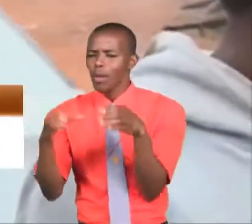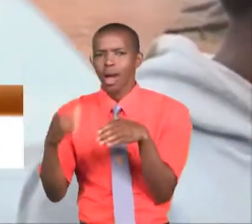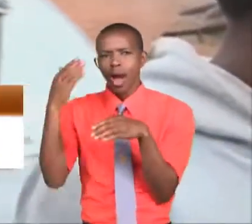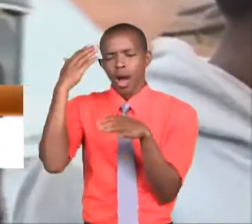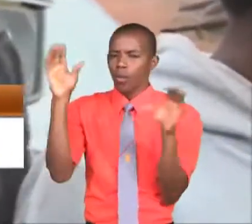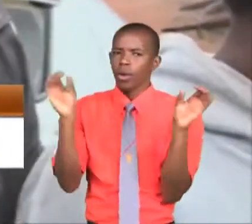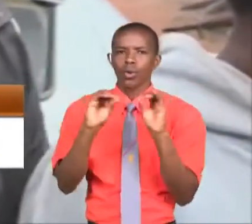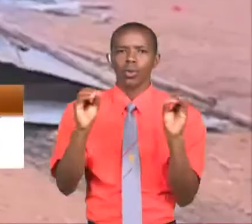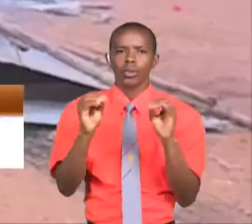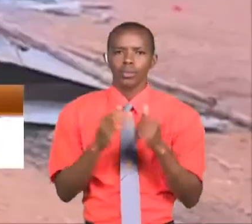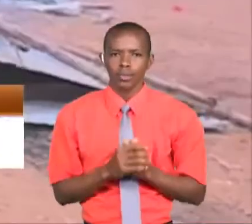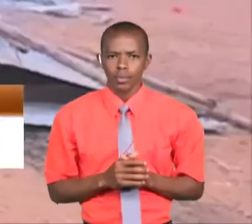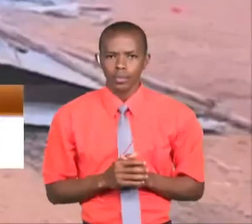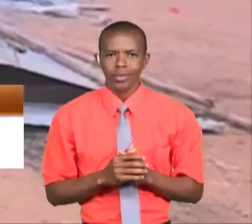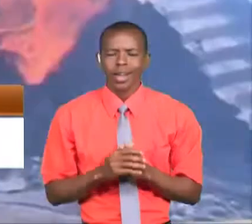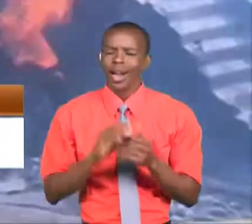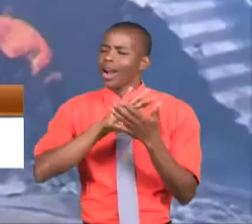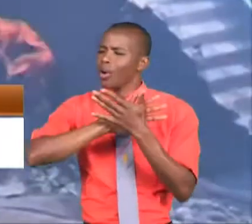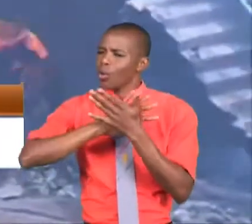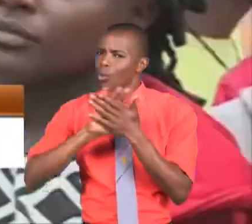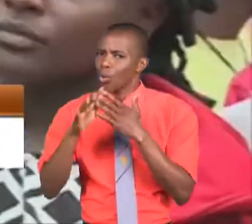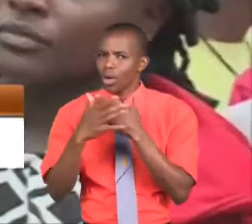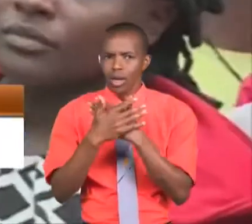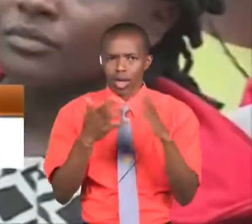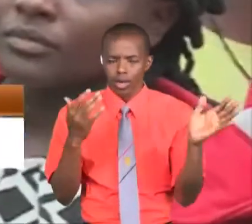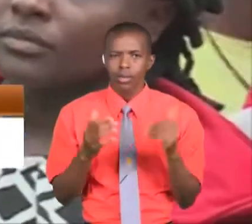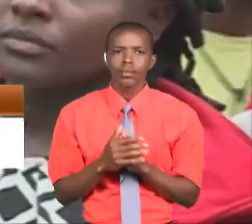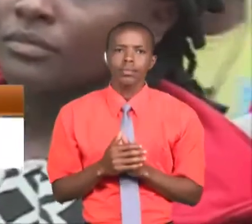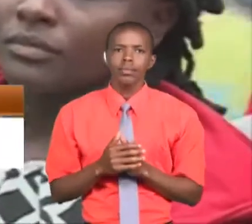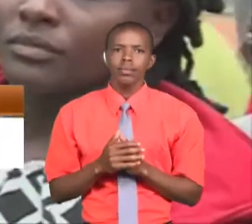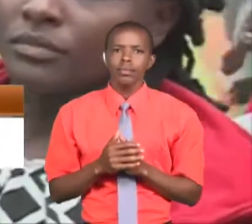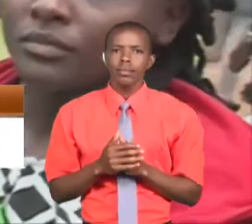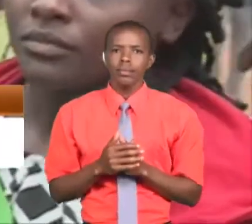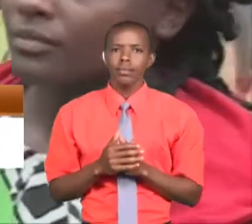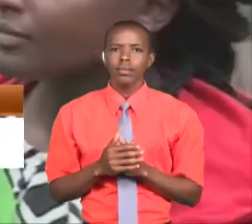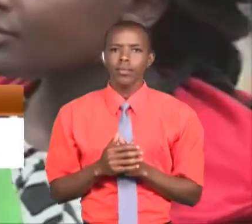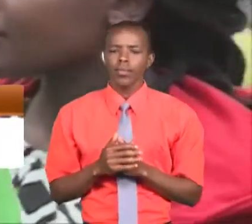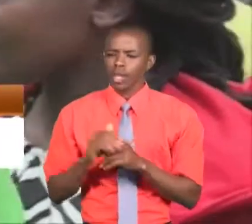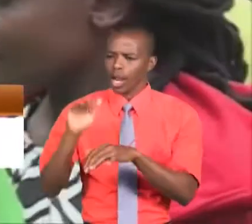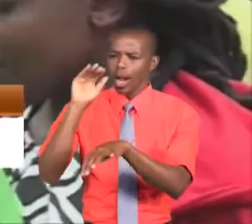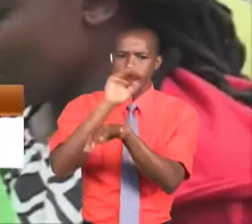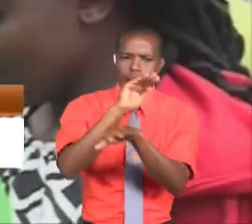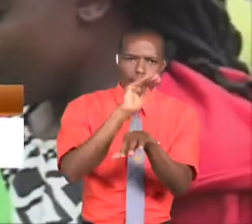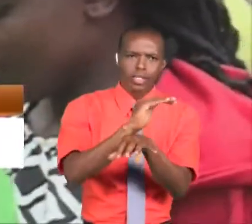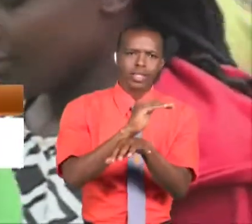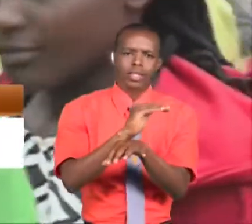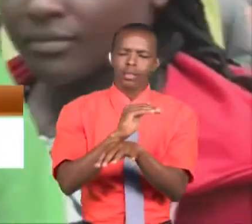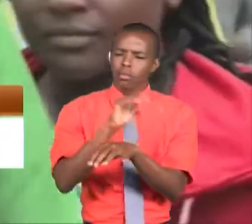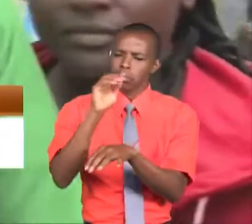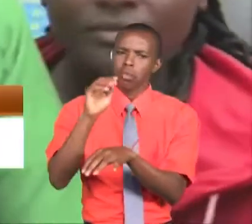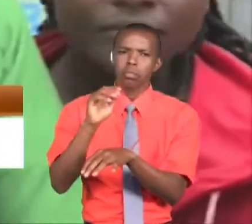maneno watatendeka Hakuna Sija chwa pikiota ni mechari kupoli ya Wamekata kutuambia